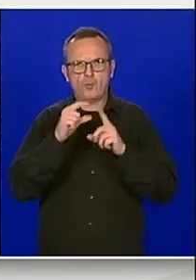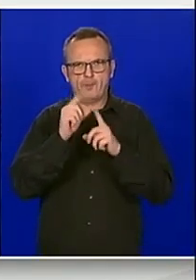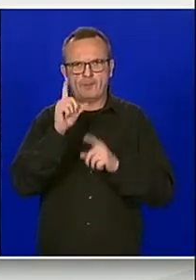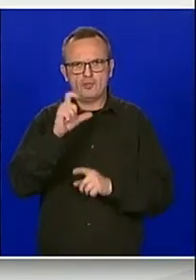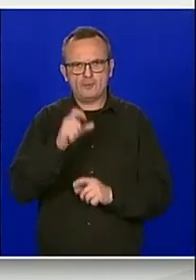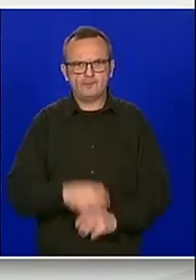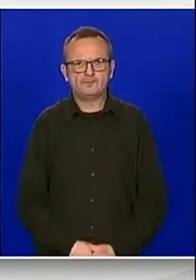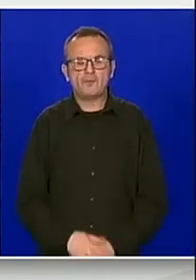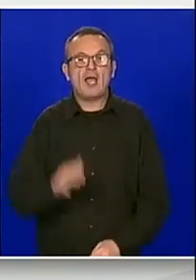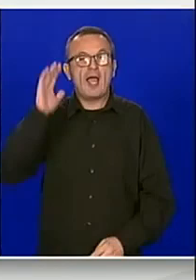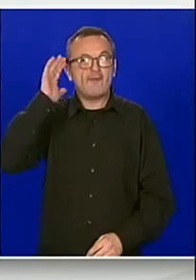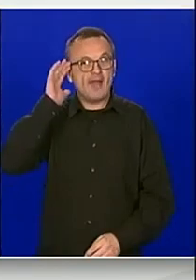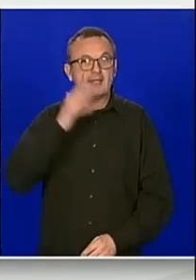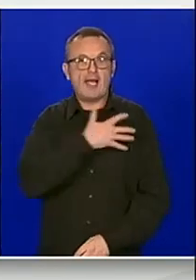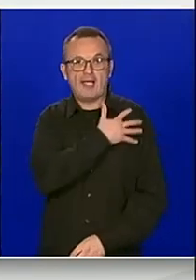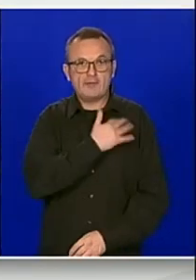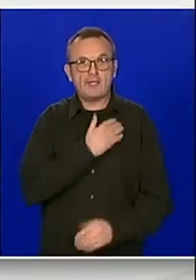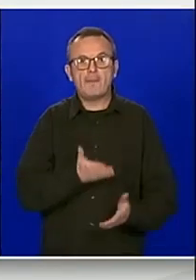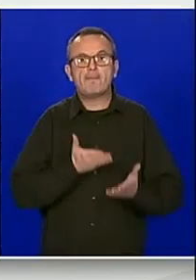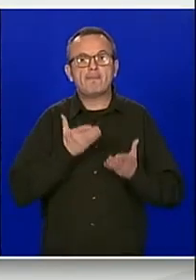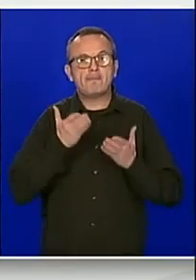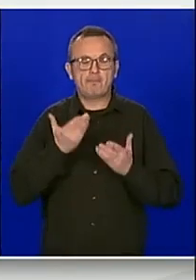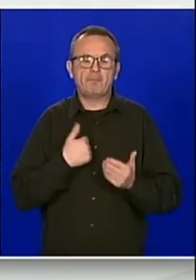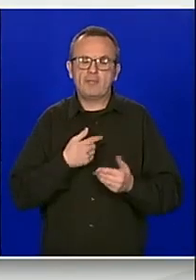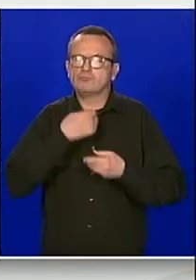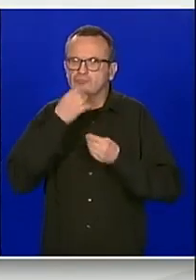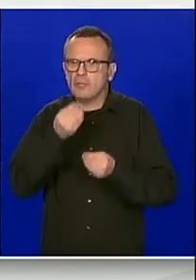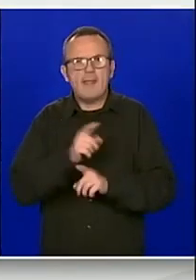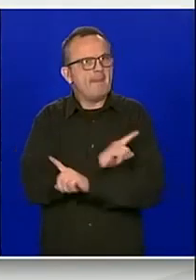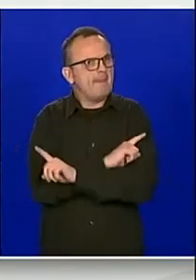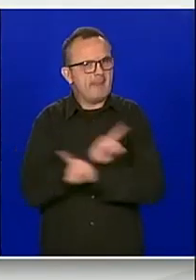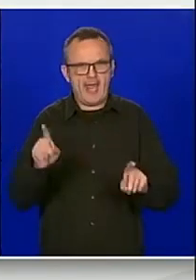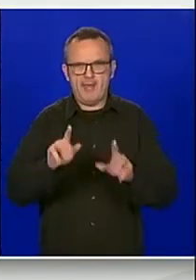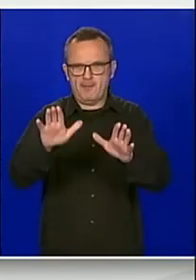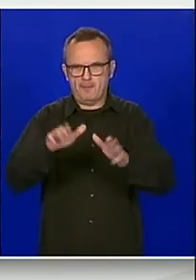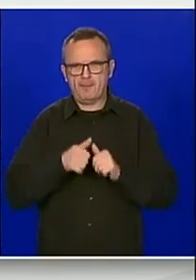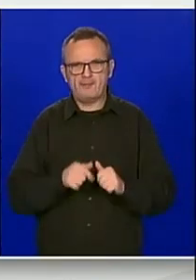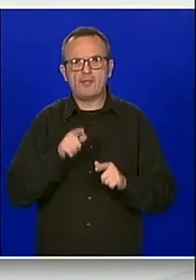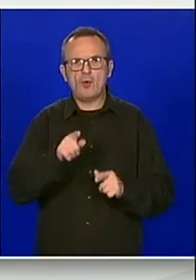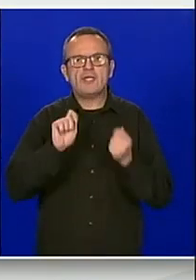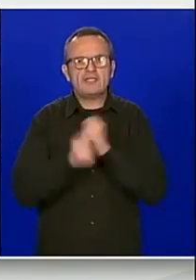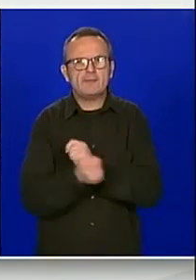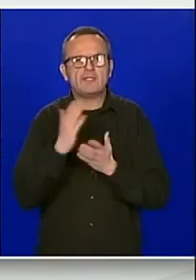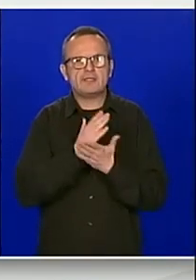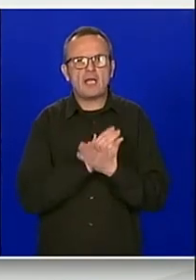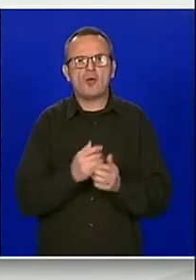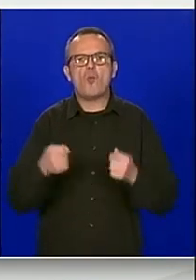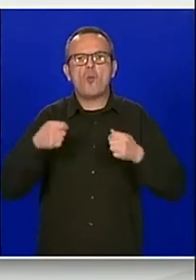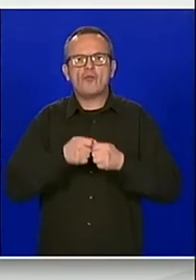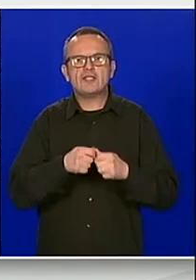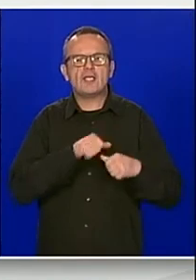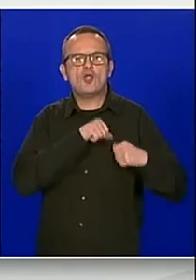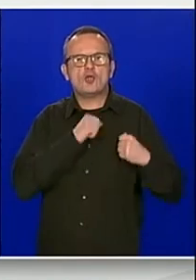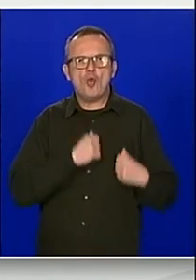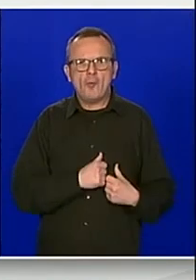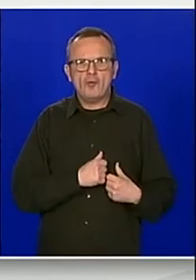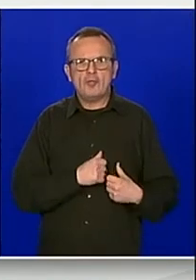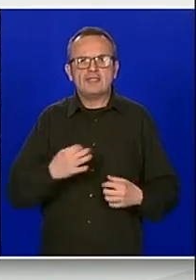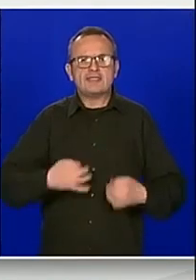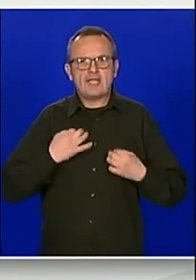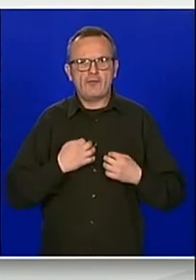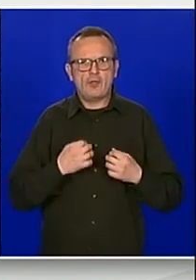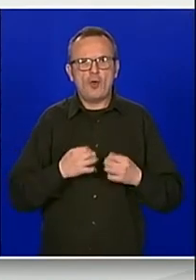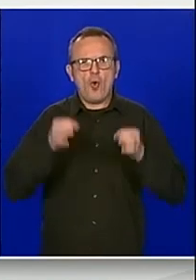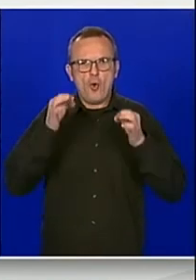Vlada Republika Hrvatske predlaže da se ne prihvati prijedlog zakona o izmirama zakona o dobrovoljnom zdravstvenom osiguranju s